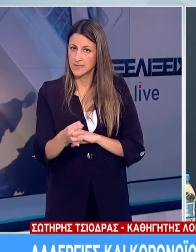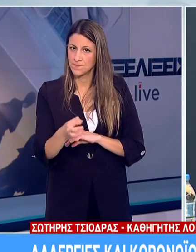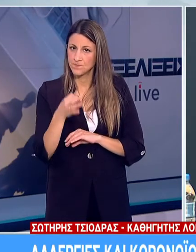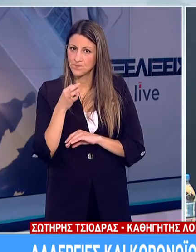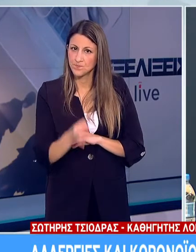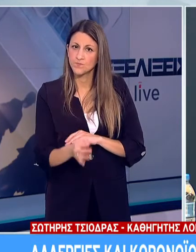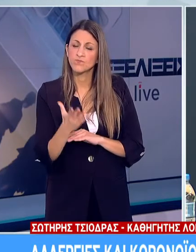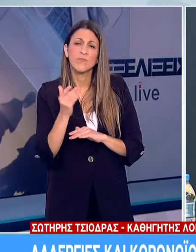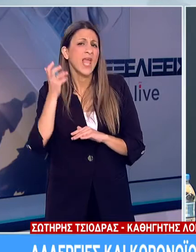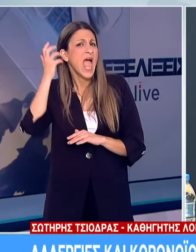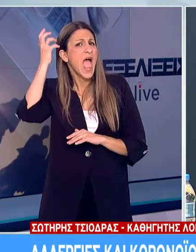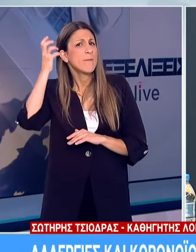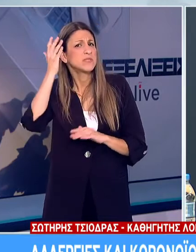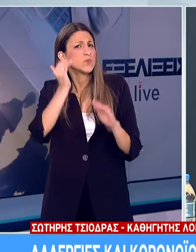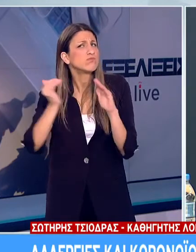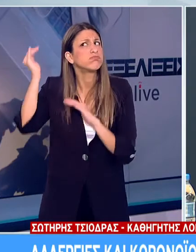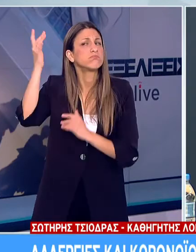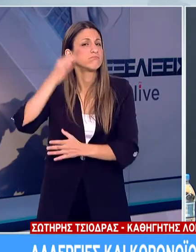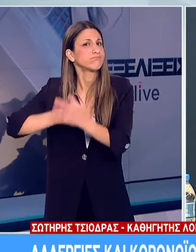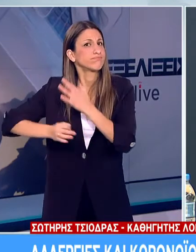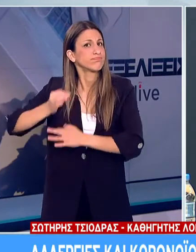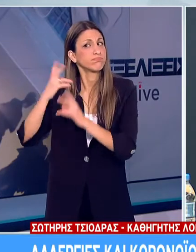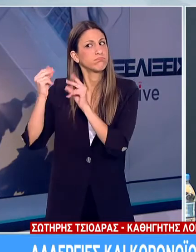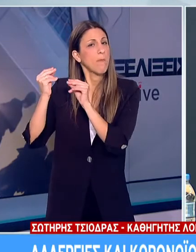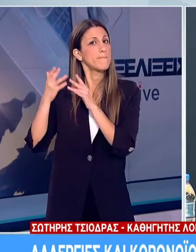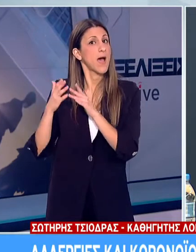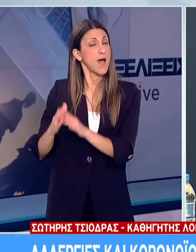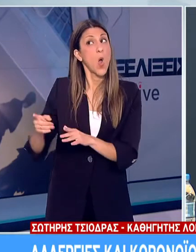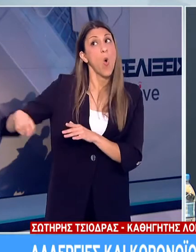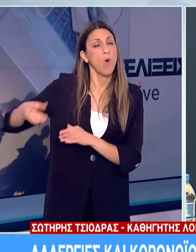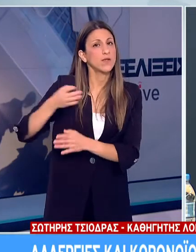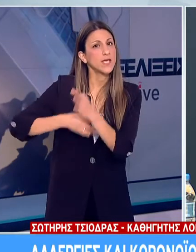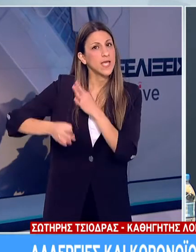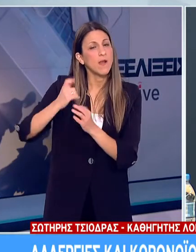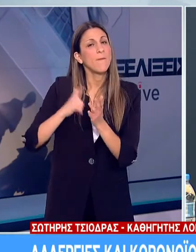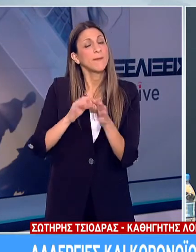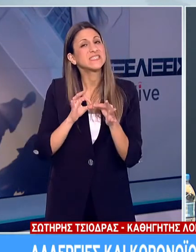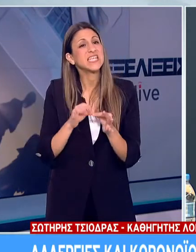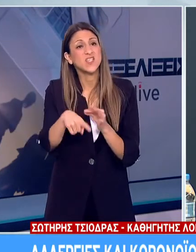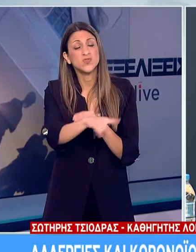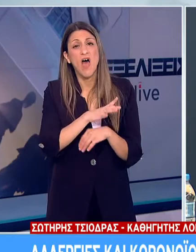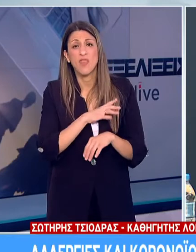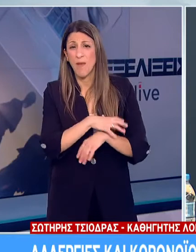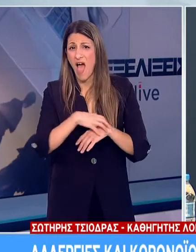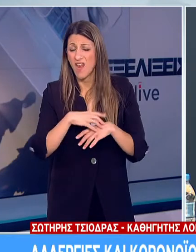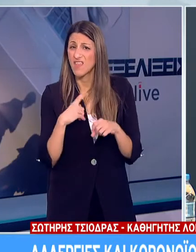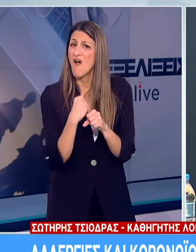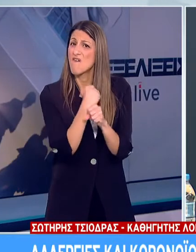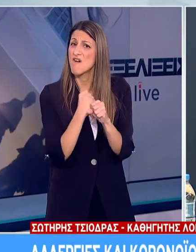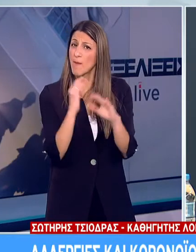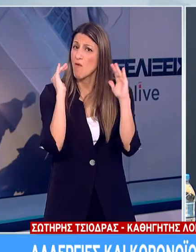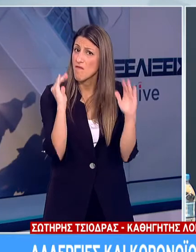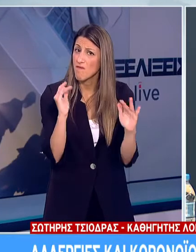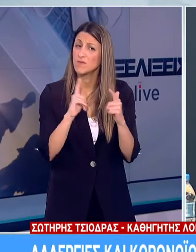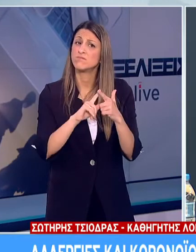επικεφαντήσεις, επιστήμονες, αλλεργειολόγους για αυτό το θέμα και όλοι μου είπαν ότι πρέπει να συνεχίσουν τα φαρμακά τους, την αγωγή τους, να είναι σε επικοινωνία με